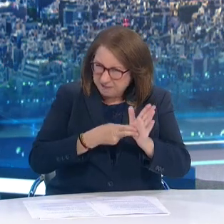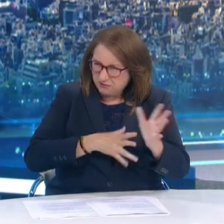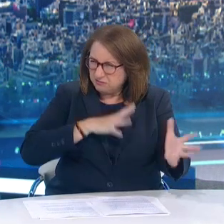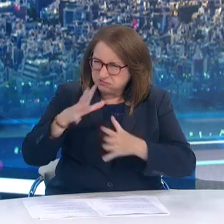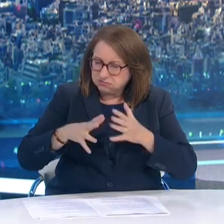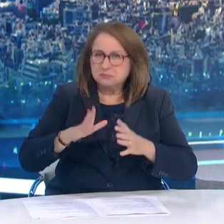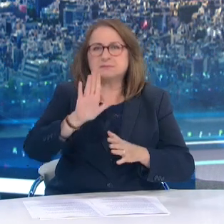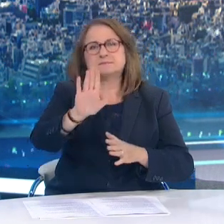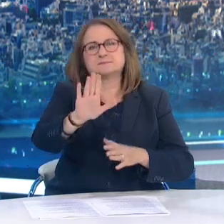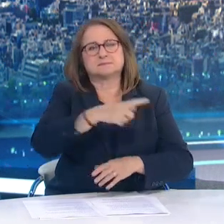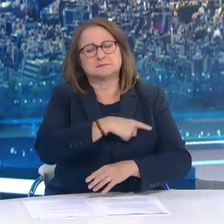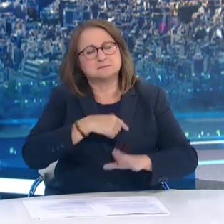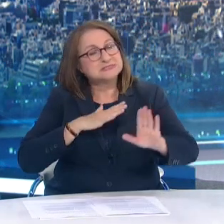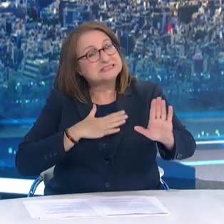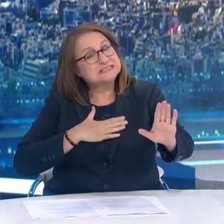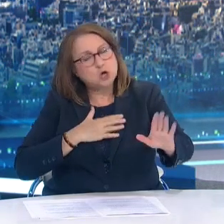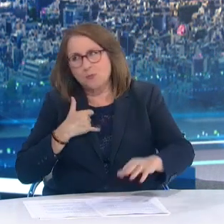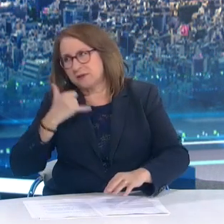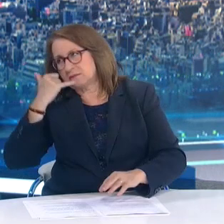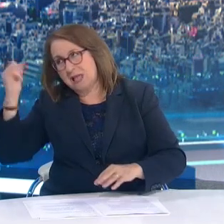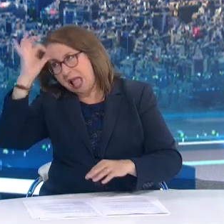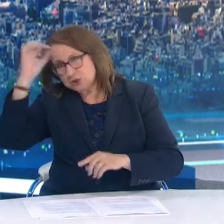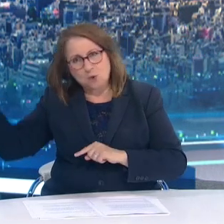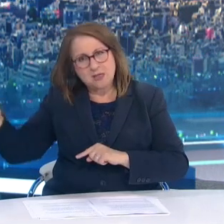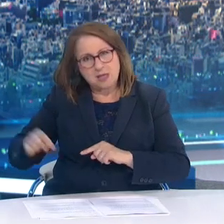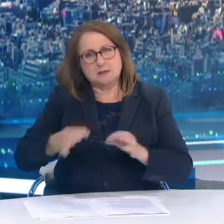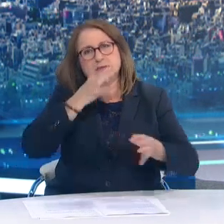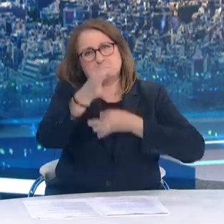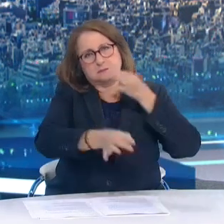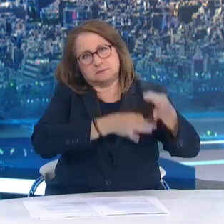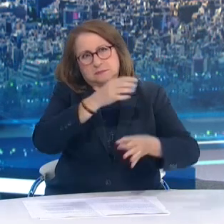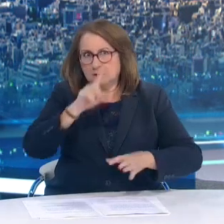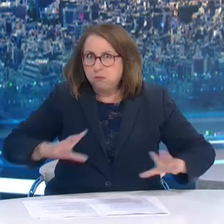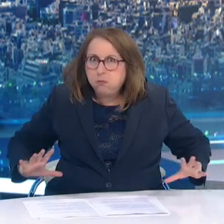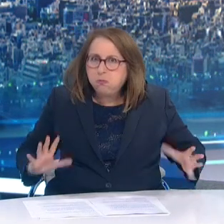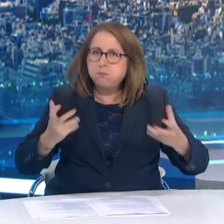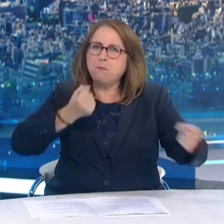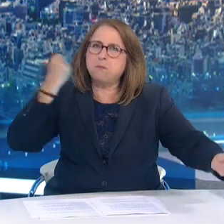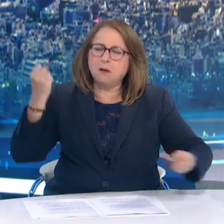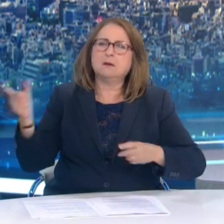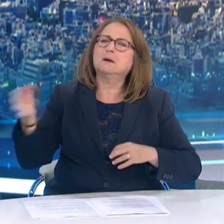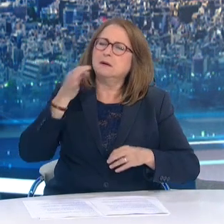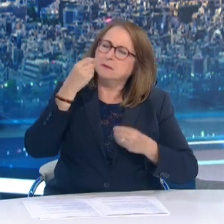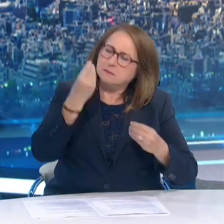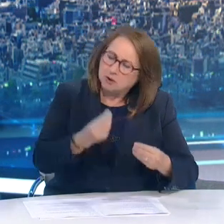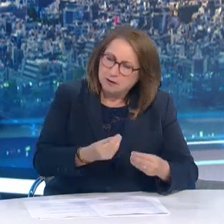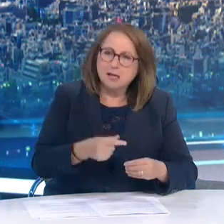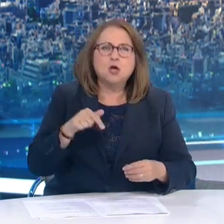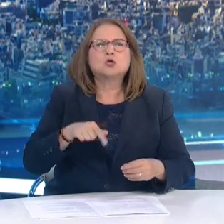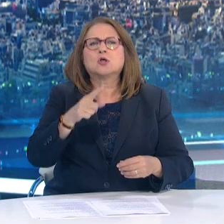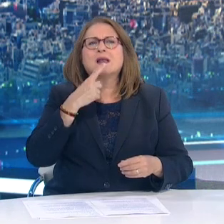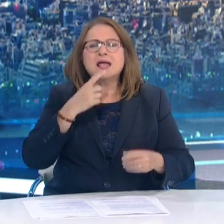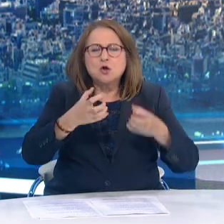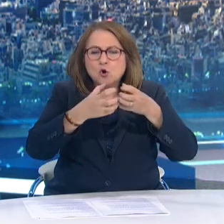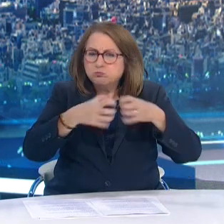επιληφθούν Άλλο ερώτημα Γιατί δεν δημιουργούνται χώροι μόνο για εμβολιασμένους και μόνο για ανεμβολίαστους Ο εμβολιασμός αν και συνιστά